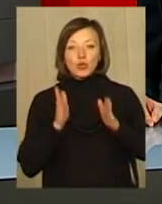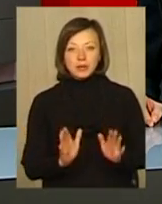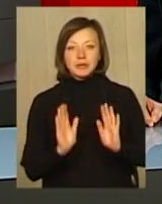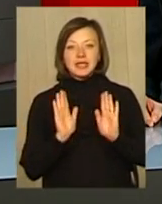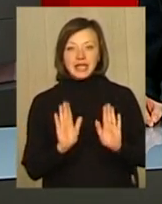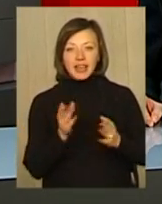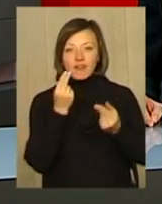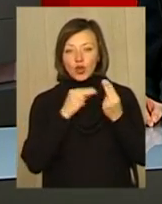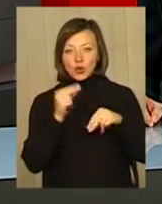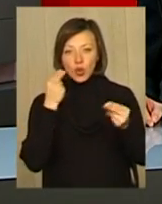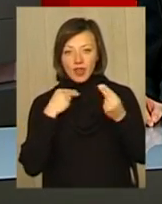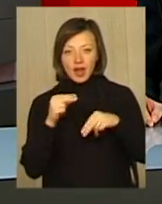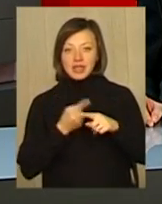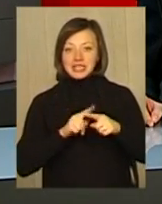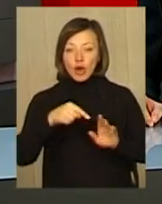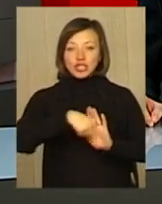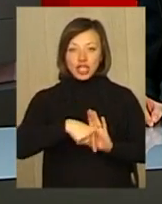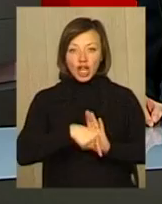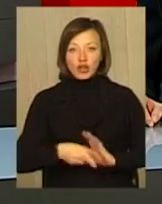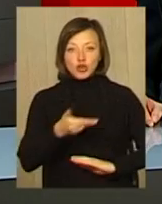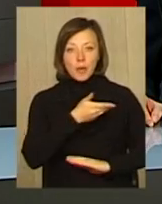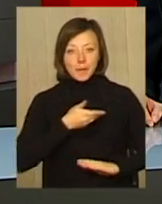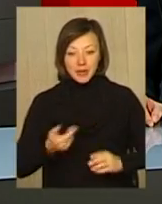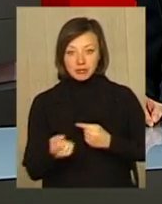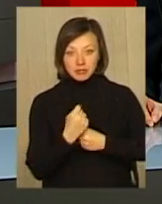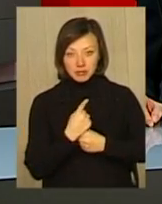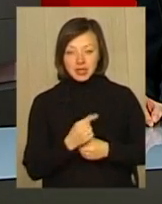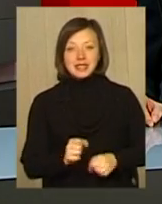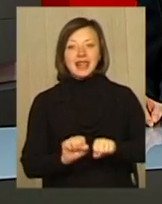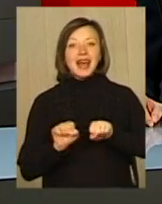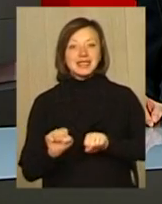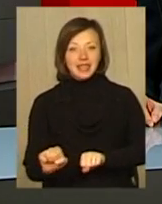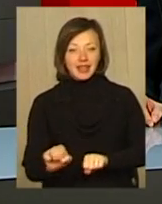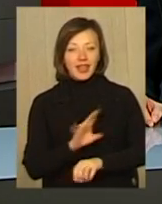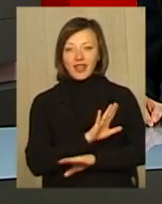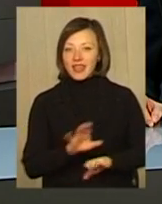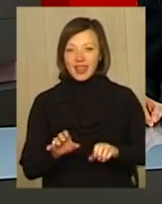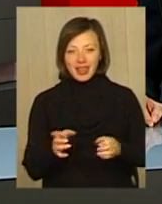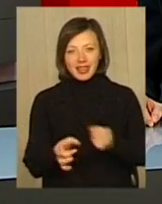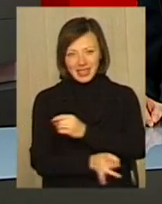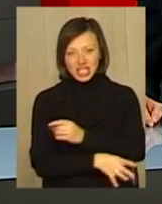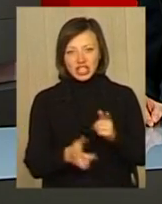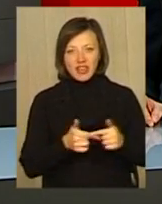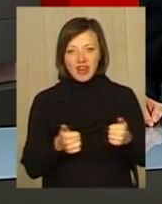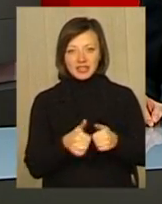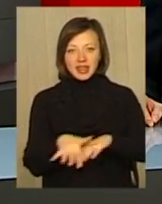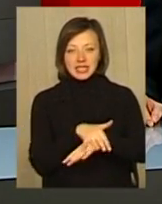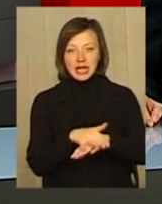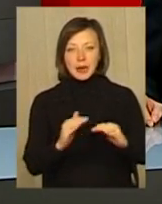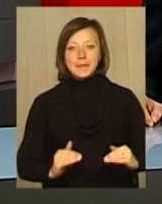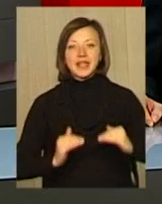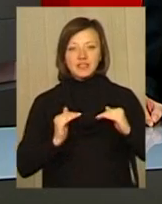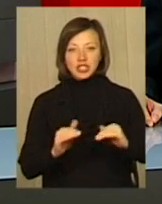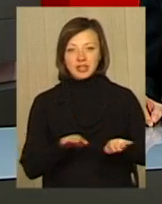тільки вдосконалювати. А це означає, що ми ставимо собі мету захистити незахищені верстви населення і підвищити